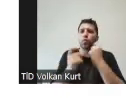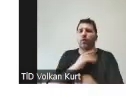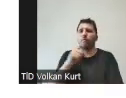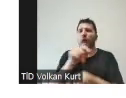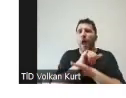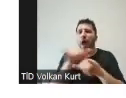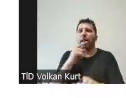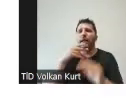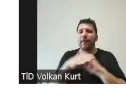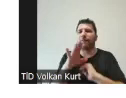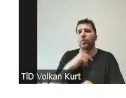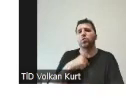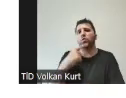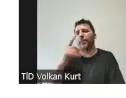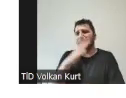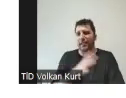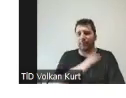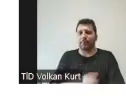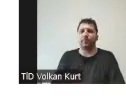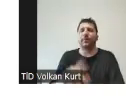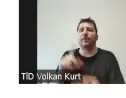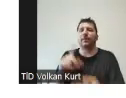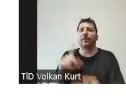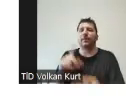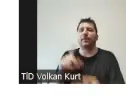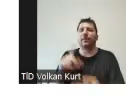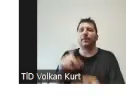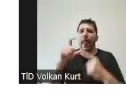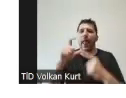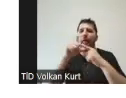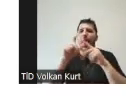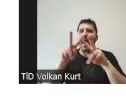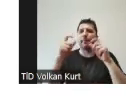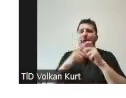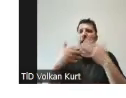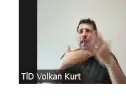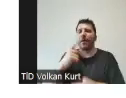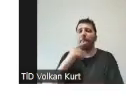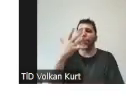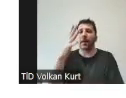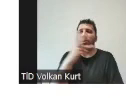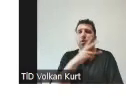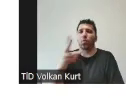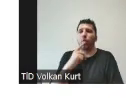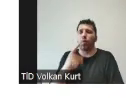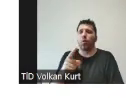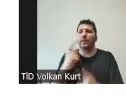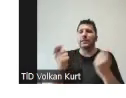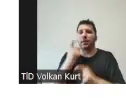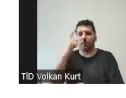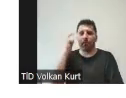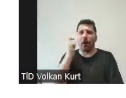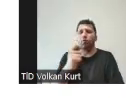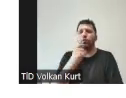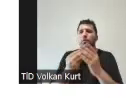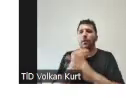şey gelebilir diye önden söylemek istedim. Ve bu Emre de bahsetti. 5 bin euro, tamam limitin bir başvuru karşılığında